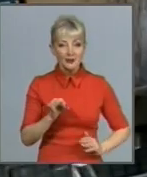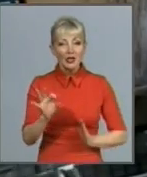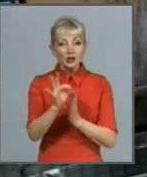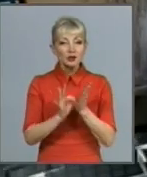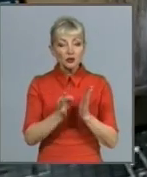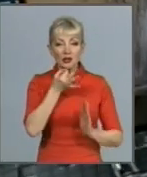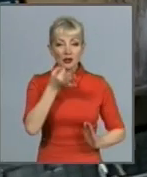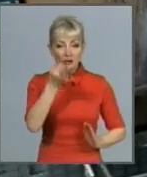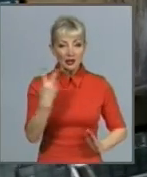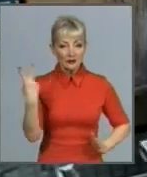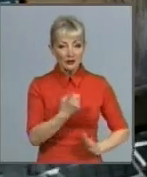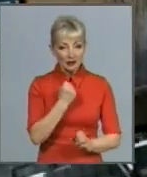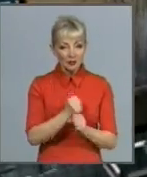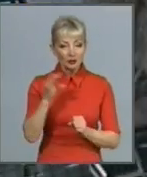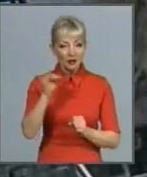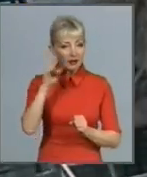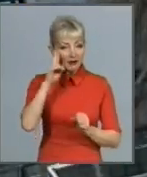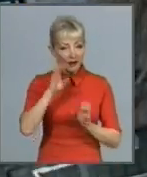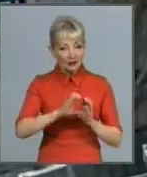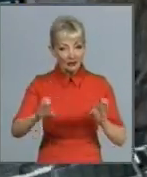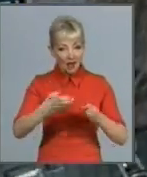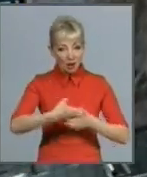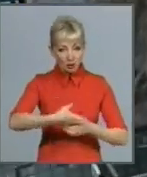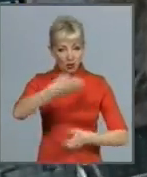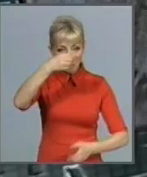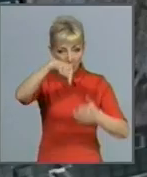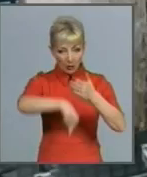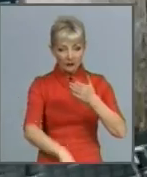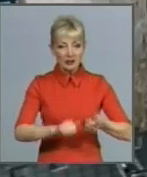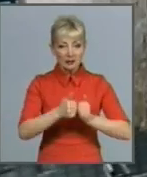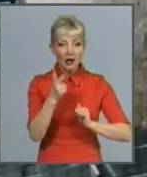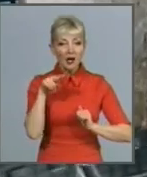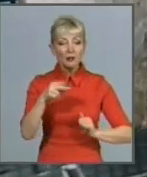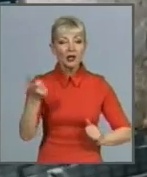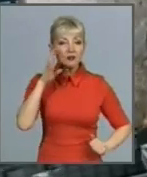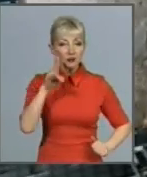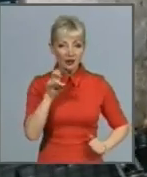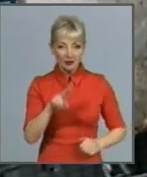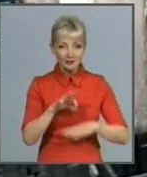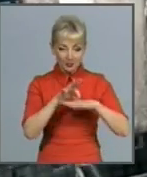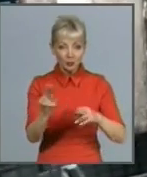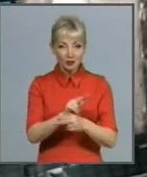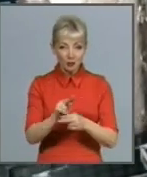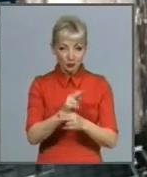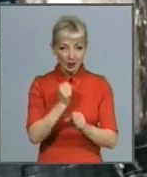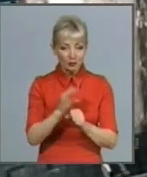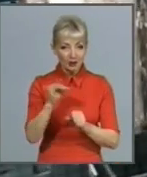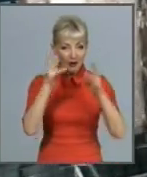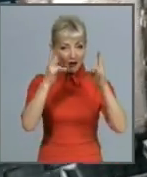роботи і каналізаційні стояки у підвалі замінені. КП «Харківводоканал» проводить ремонтні роботи і аварійні, і поточні.